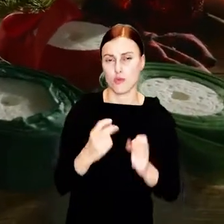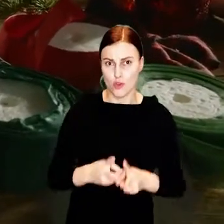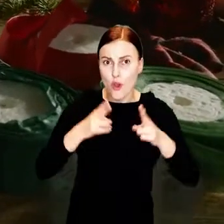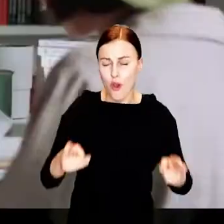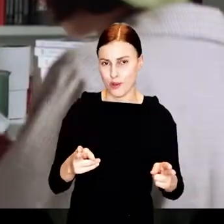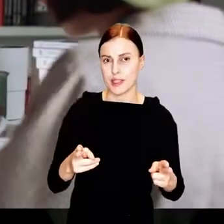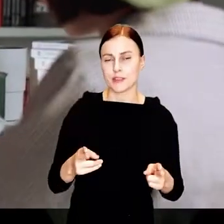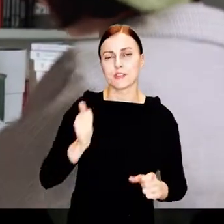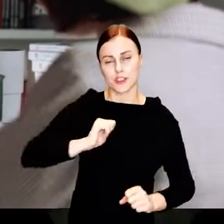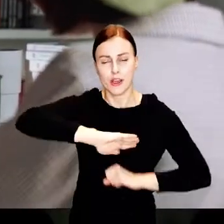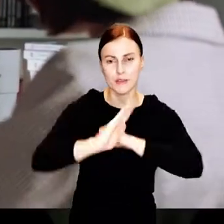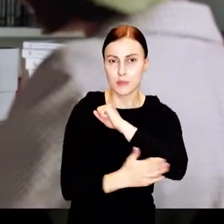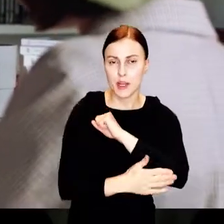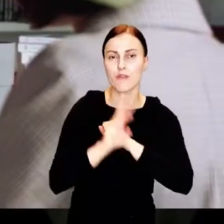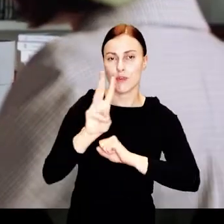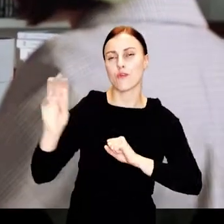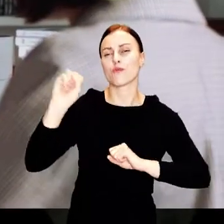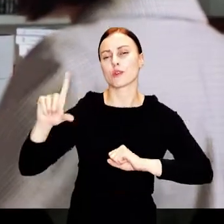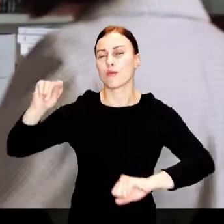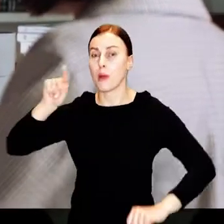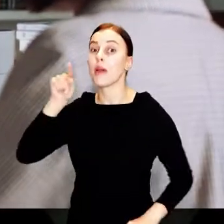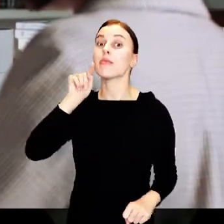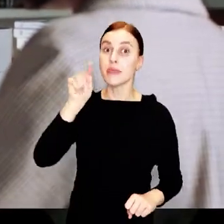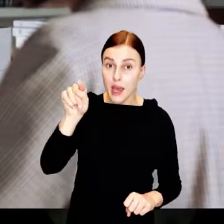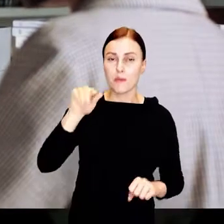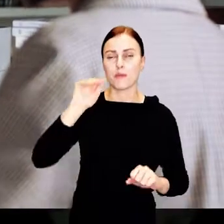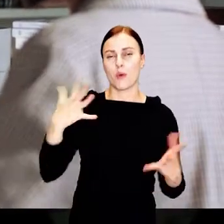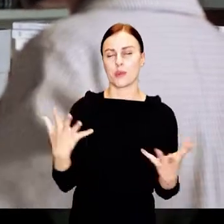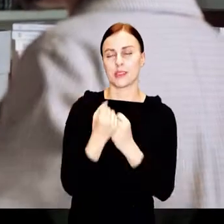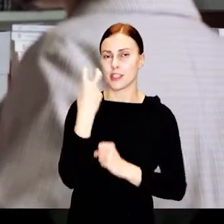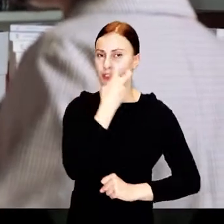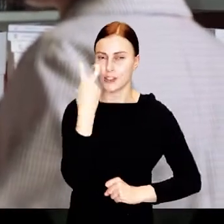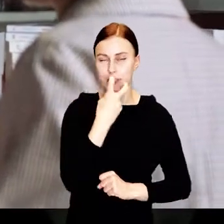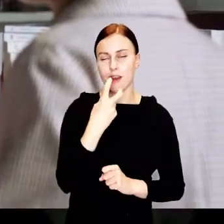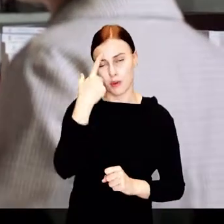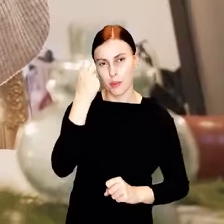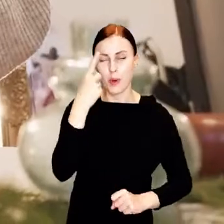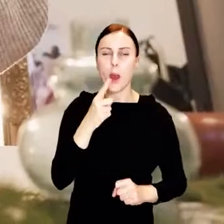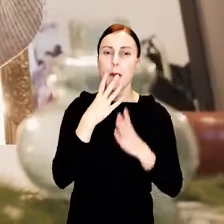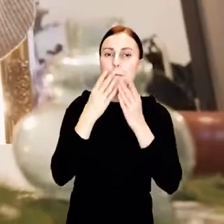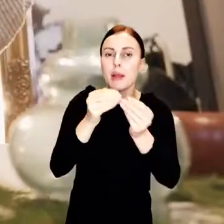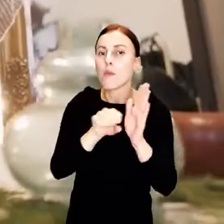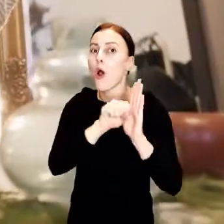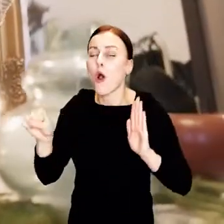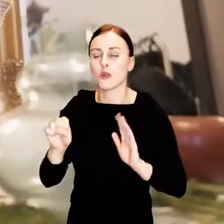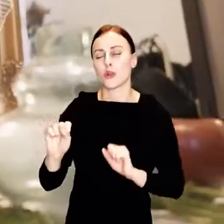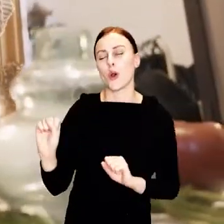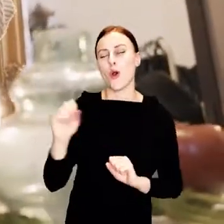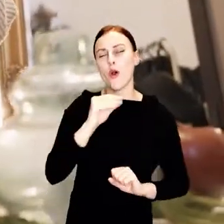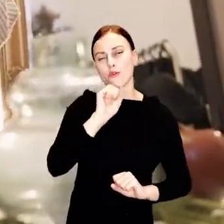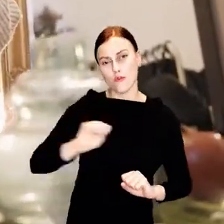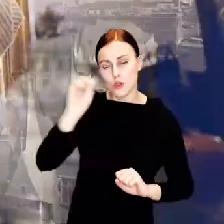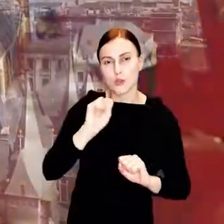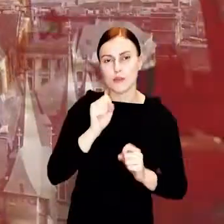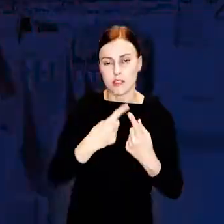www.wroclaw.pl Tam znajdziecie wyjątkowe pomysły na prezenty prosto od wrocławskich twórców.